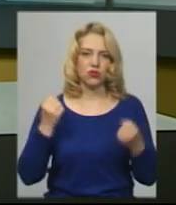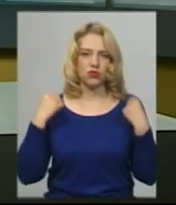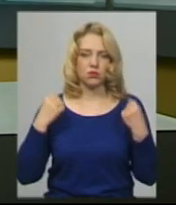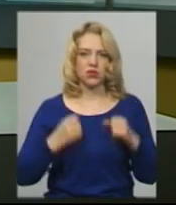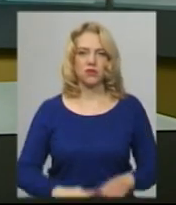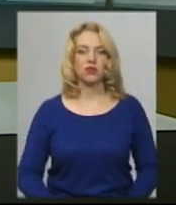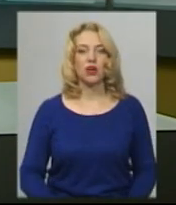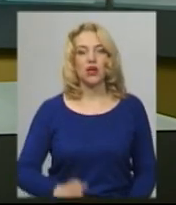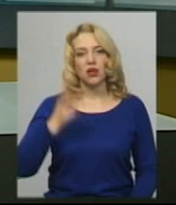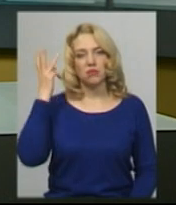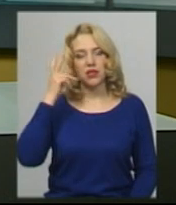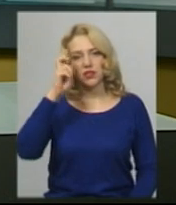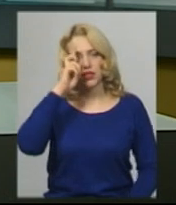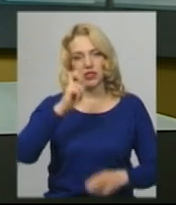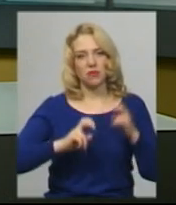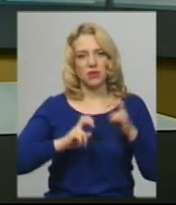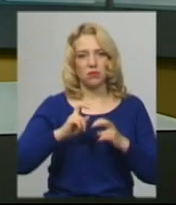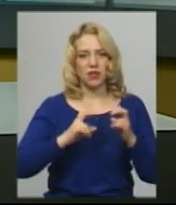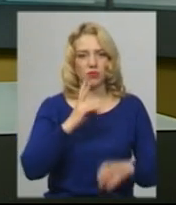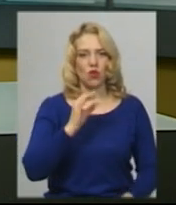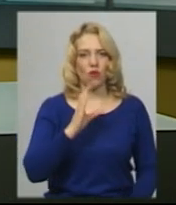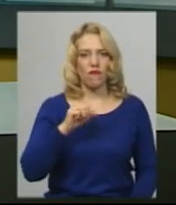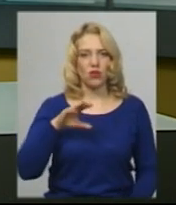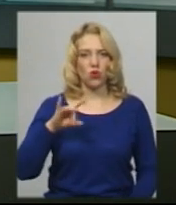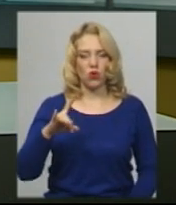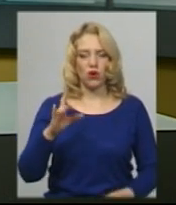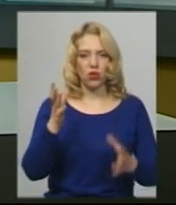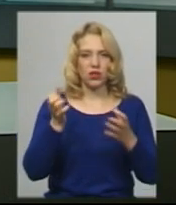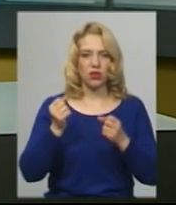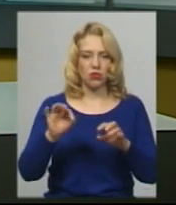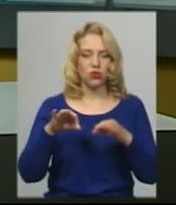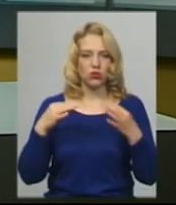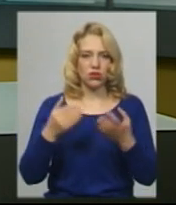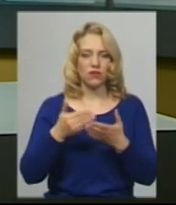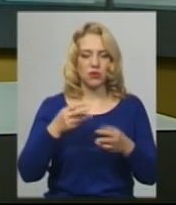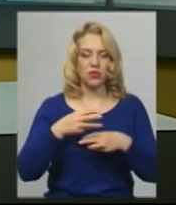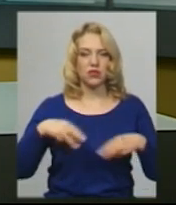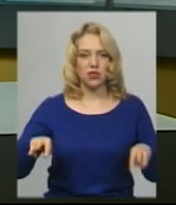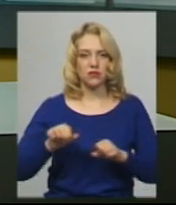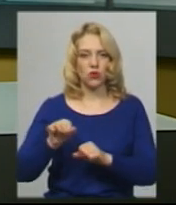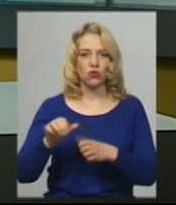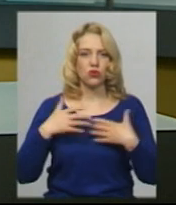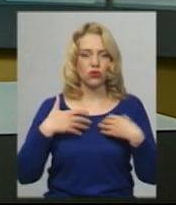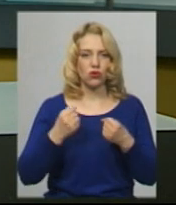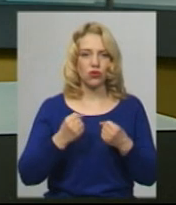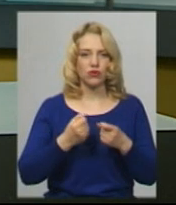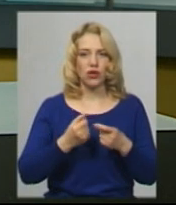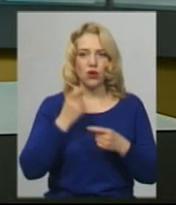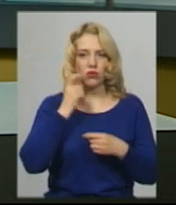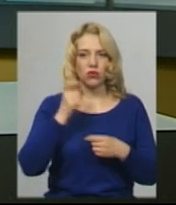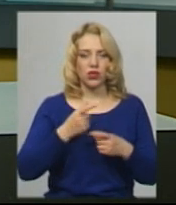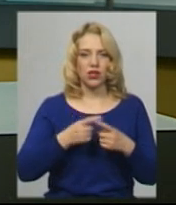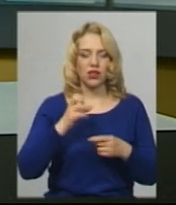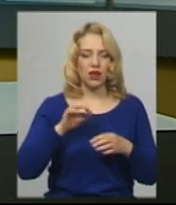Хмельницьке державне підприємство «Новатор» отримало дозвіл від Міністерства охорони здоров'я України на введення в обіг та